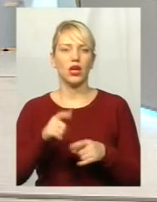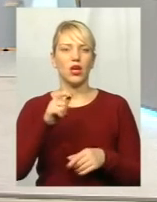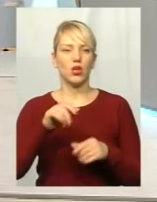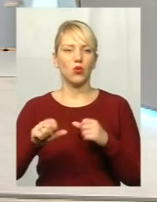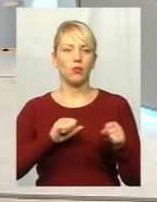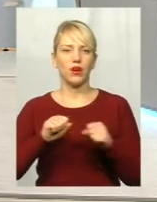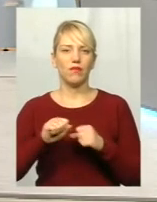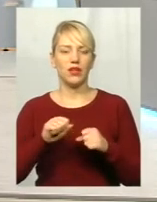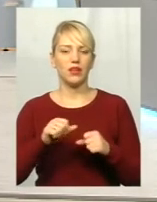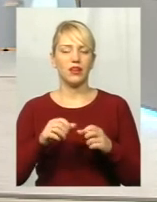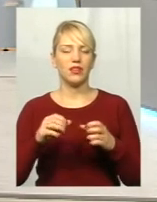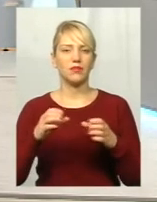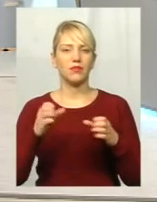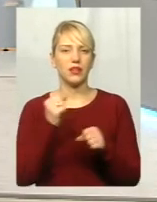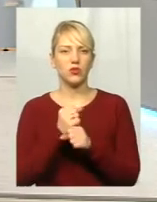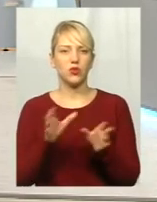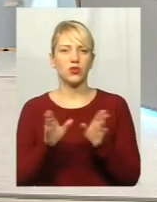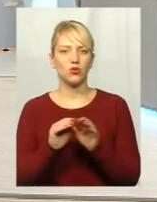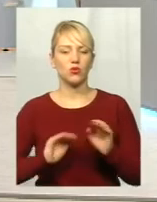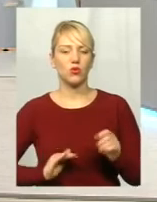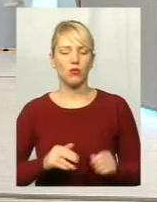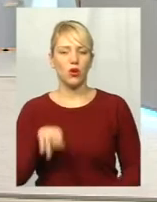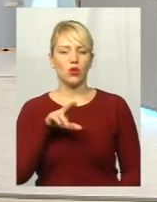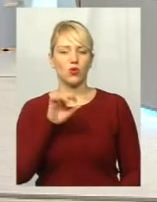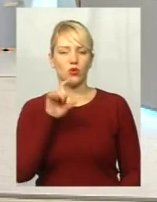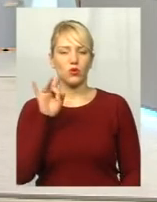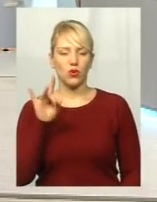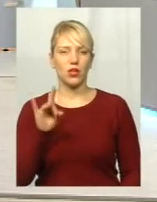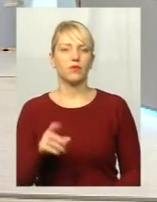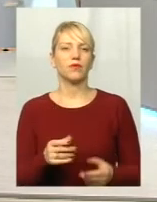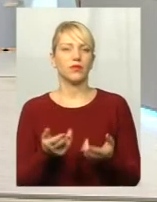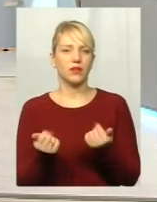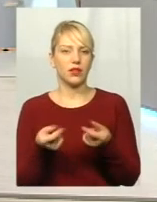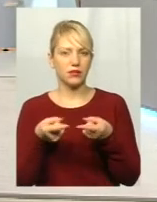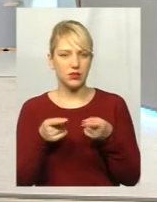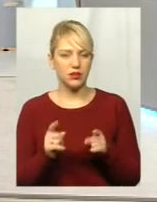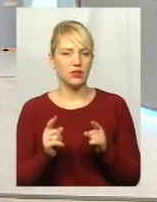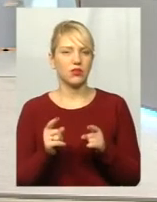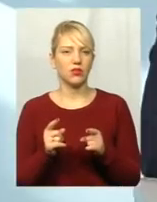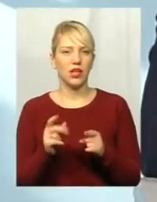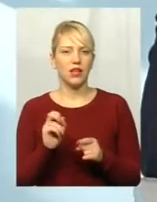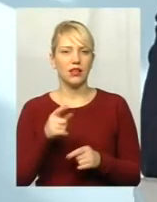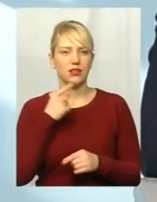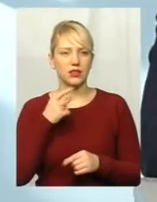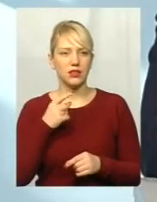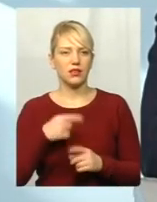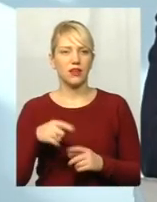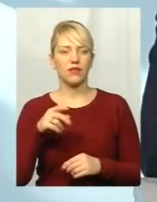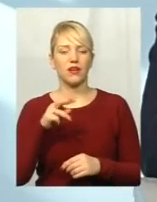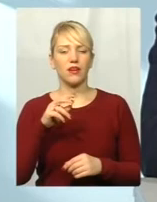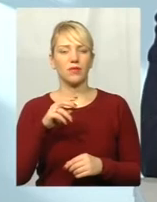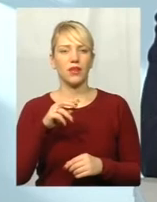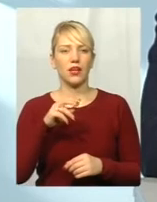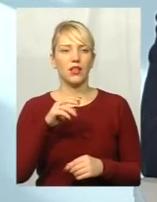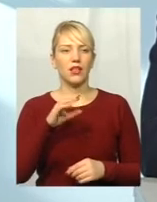компанії «Дозор» працює, Хмельницько-комунальне підприємство працює. Дійсно, що, як сказав Андрій Вінч, вимога була від міської ради